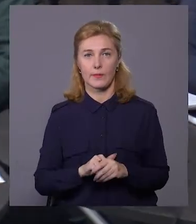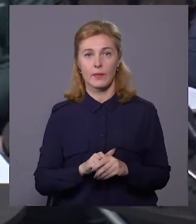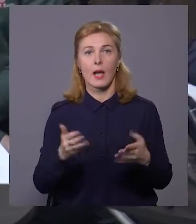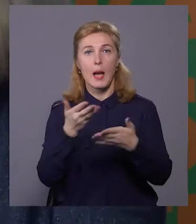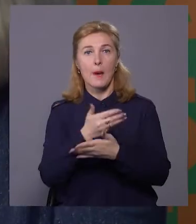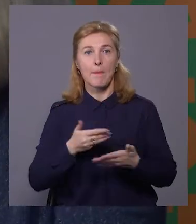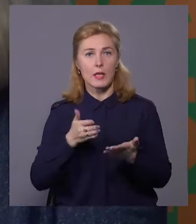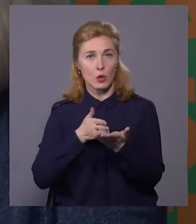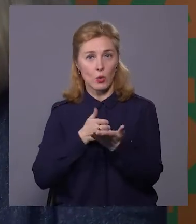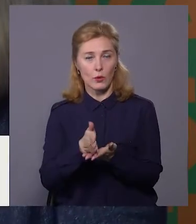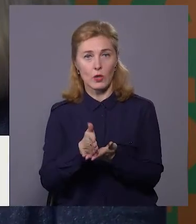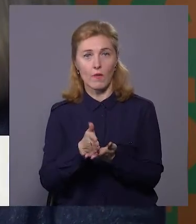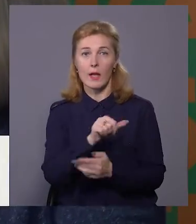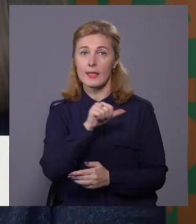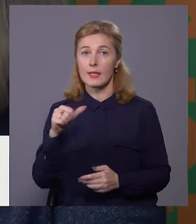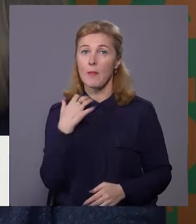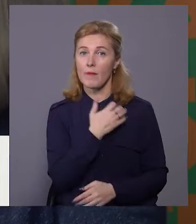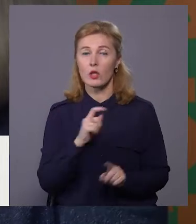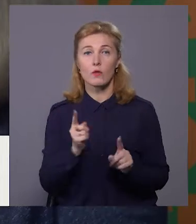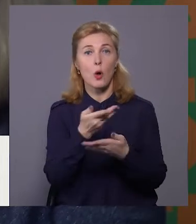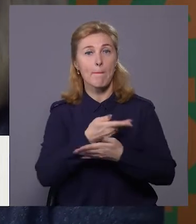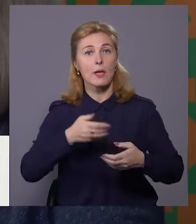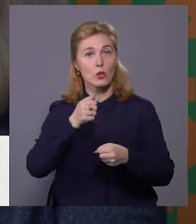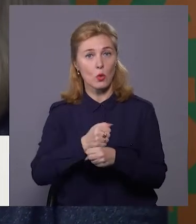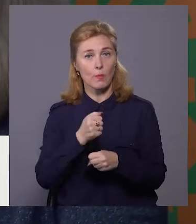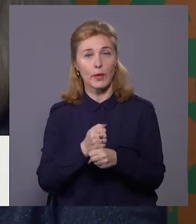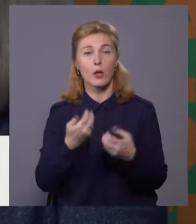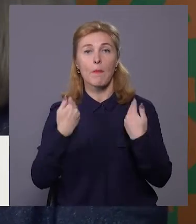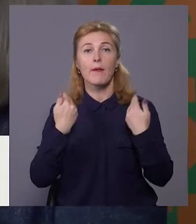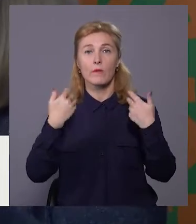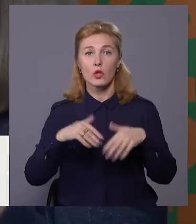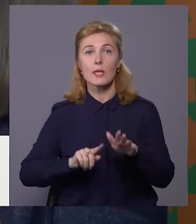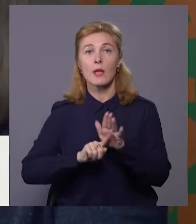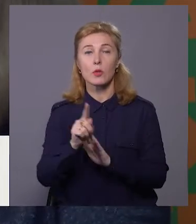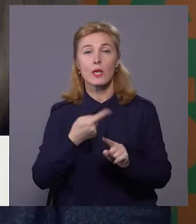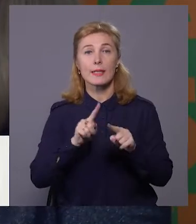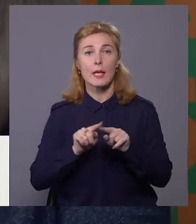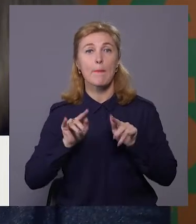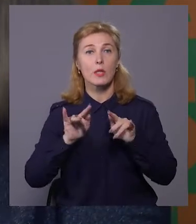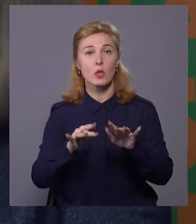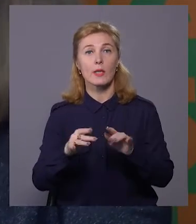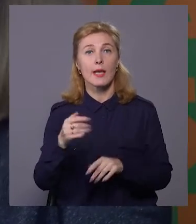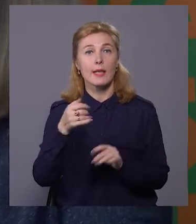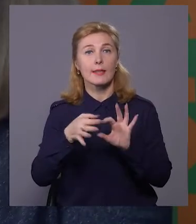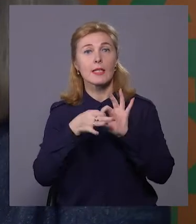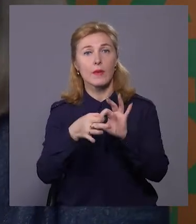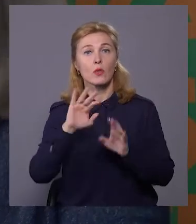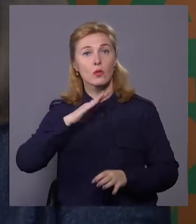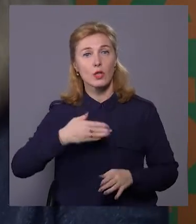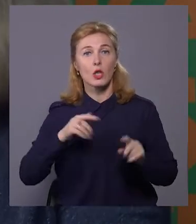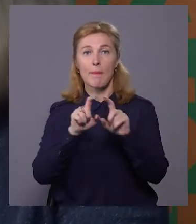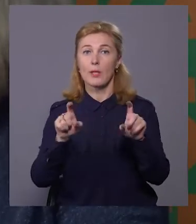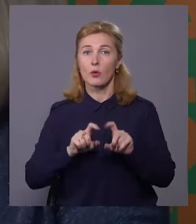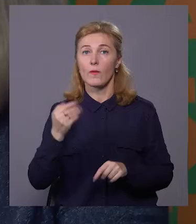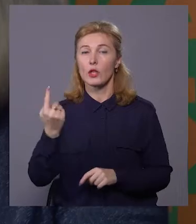Ми скомунікували і саме важливо, що ми зробили цю координацію, ми вже запустили цей процес. У нас зв'язок з нашими підрозділами, вони вже